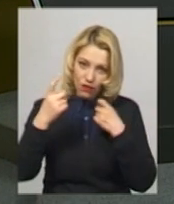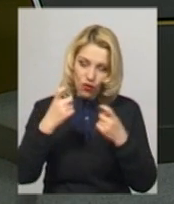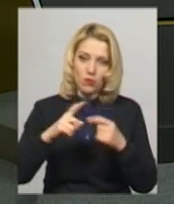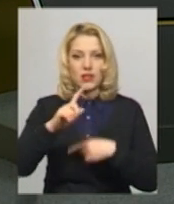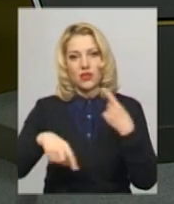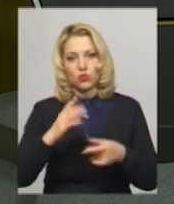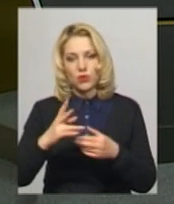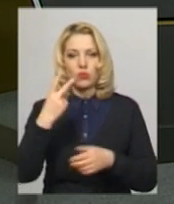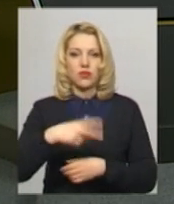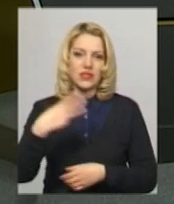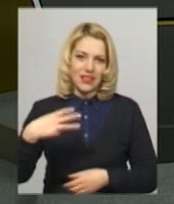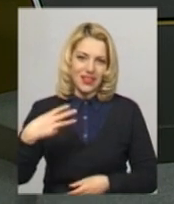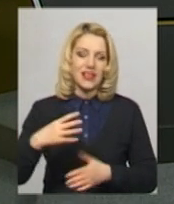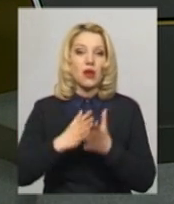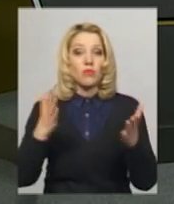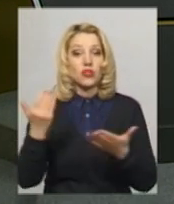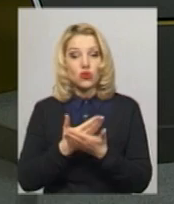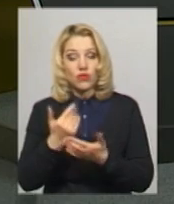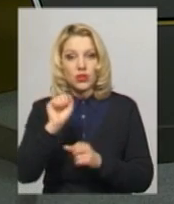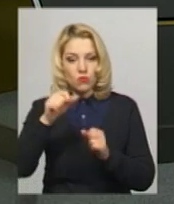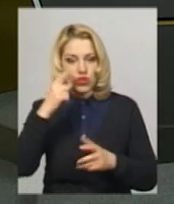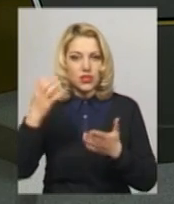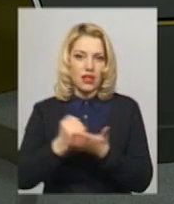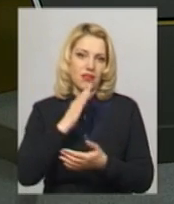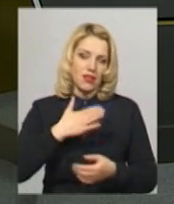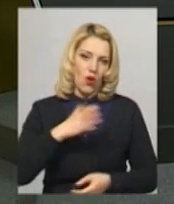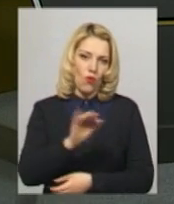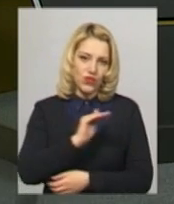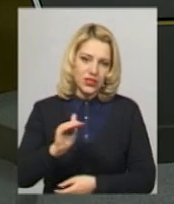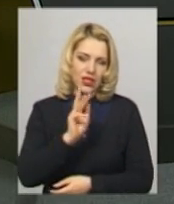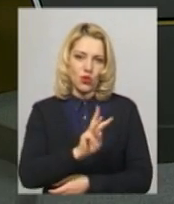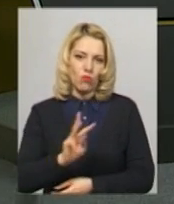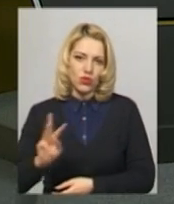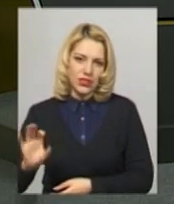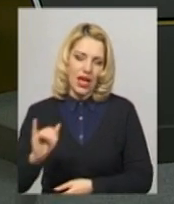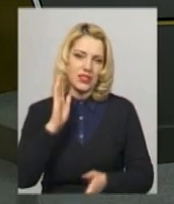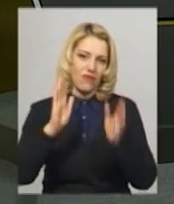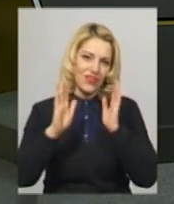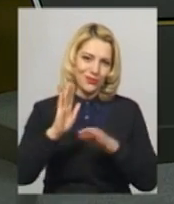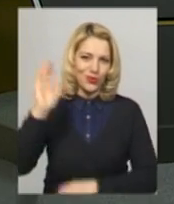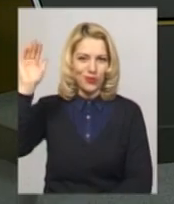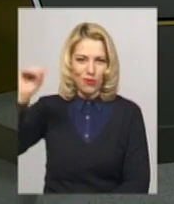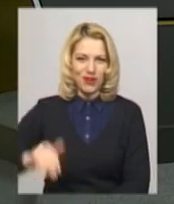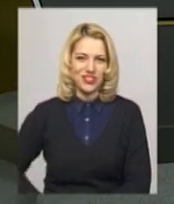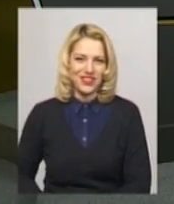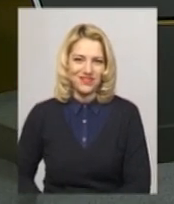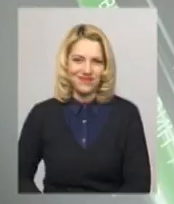дивіться о 20.30. Більше новин ви можете знайти на нашому офіційному сайті та на сторінці у Фейсбук. Побачимось!